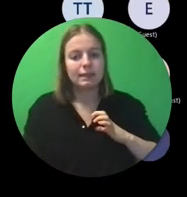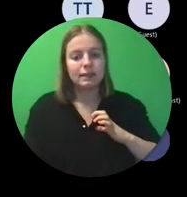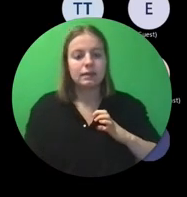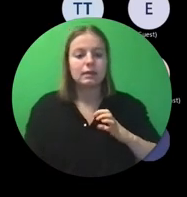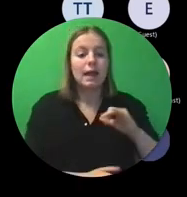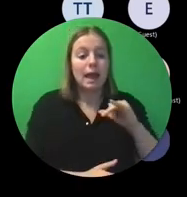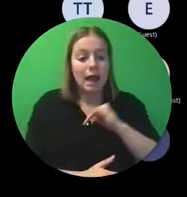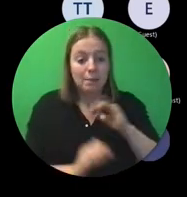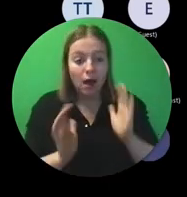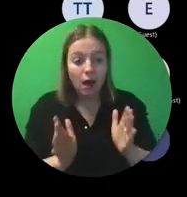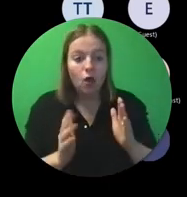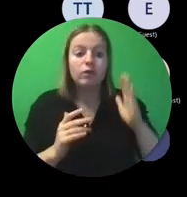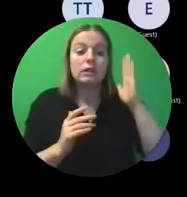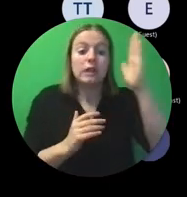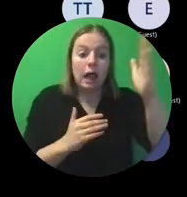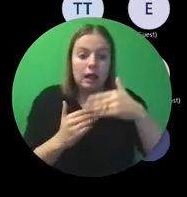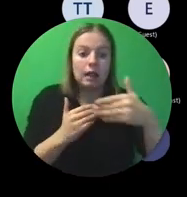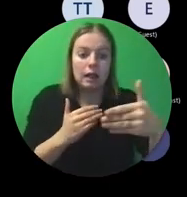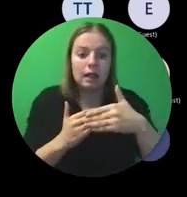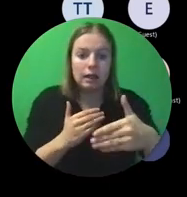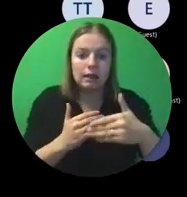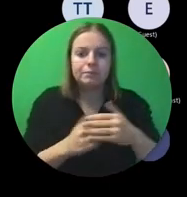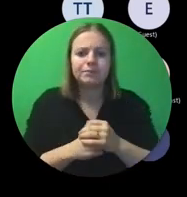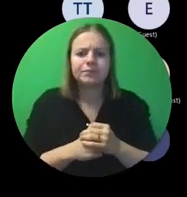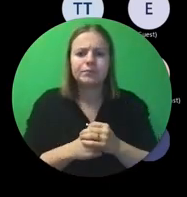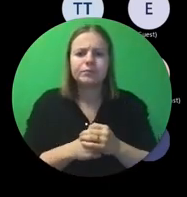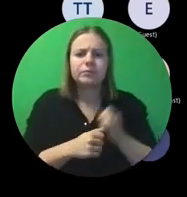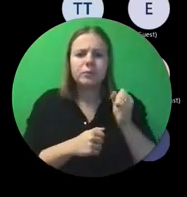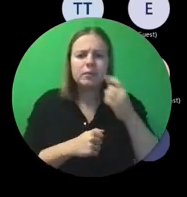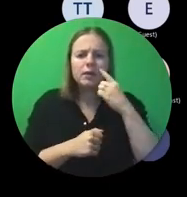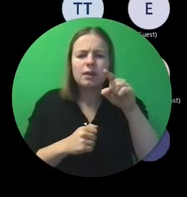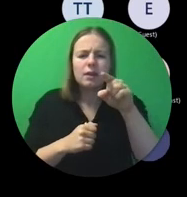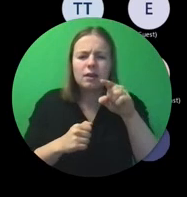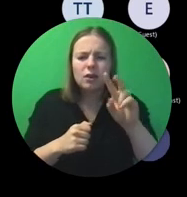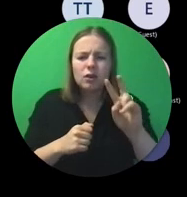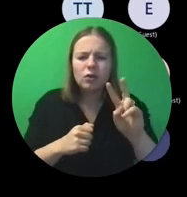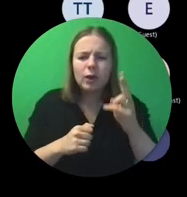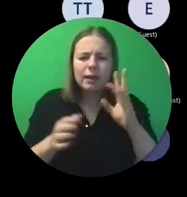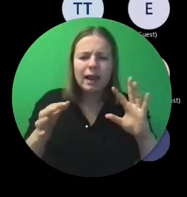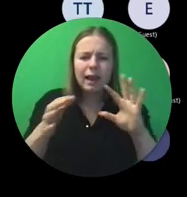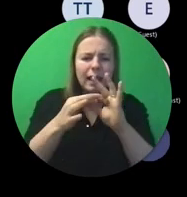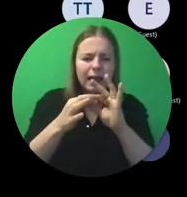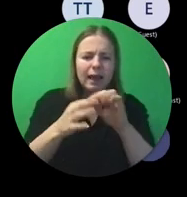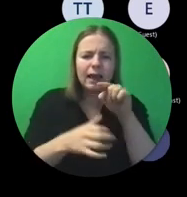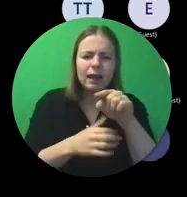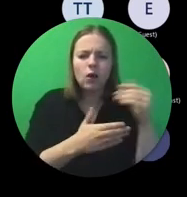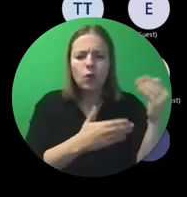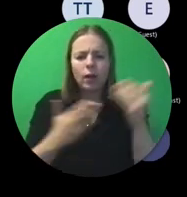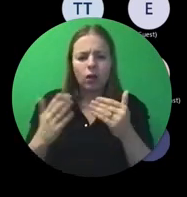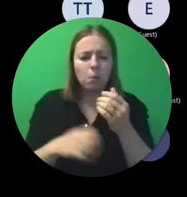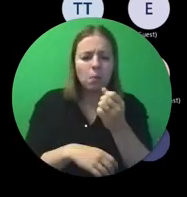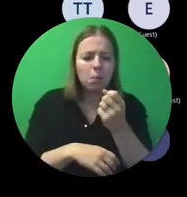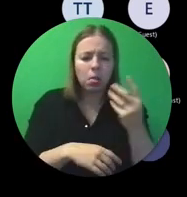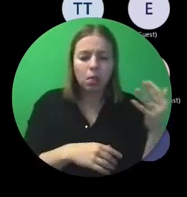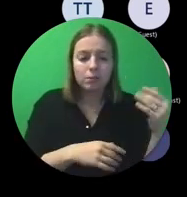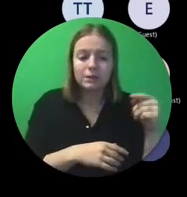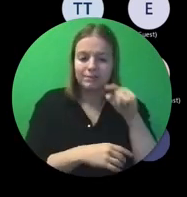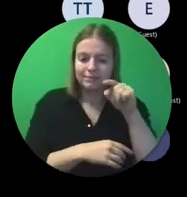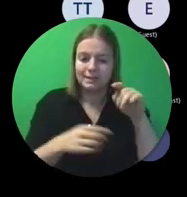komen er. Op de link, de tweede link dat je ziet, zie je, welkom enzovoort.